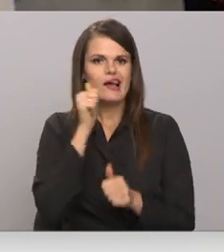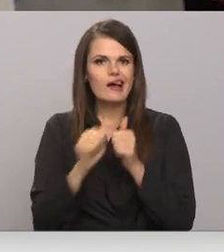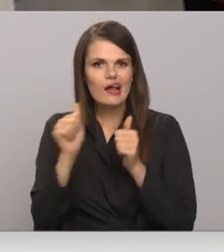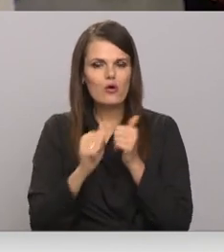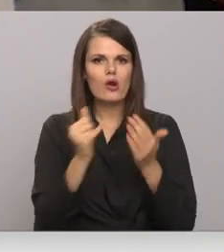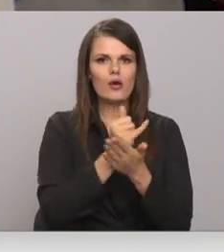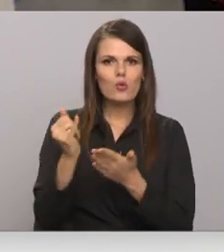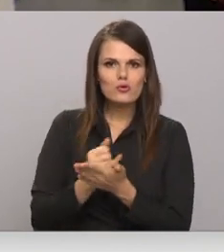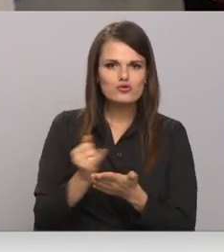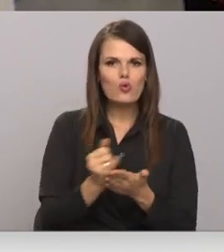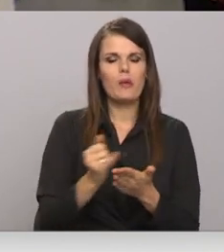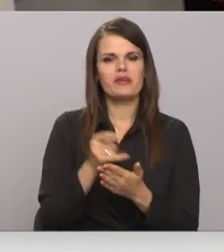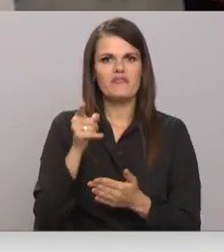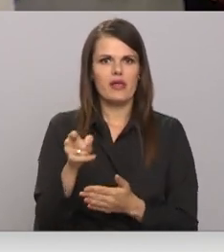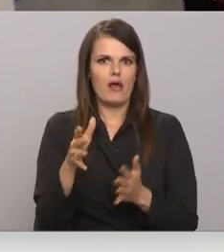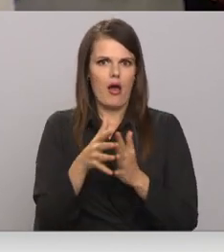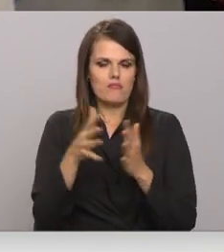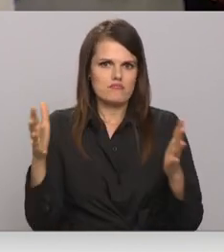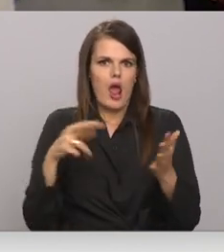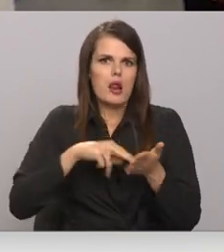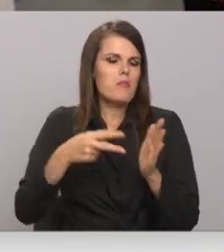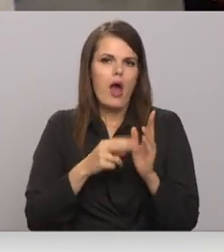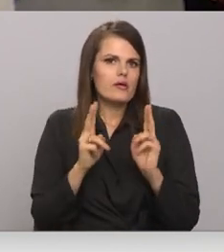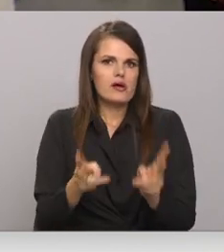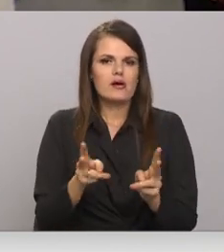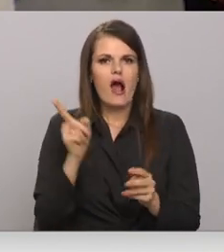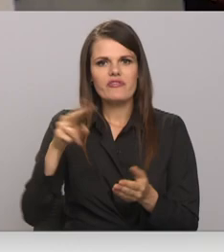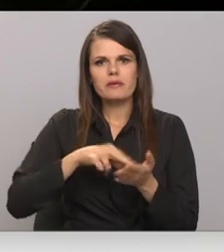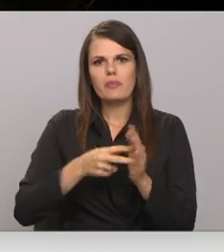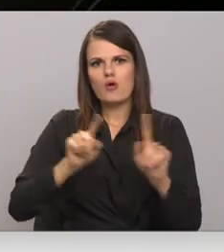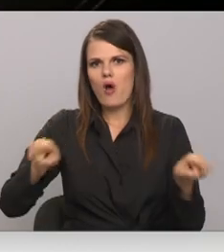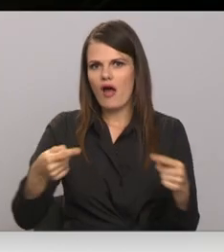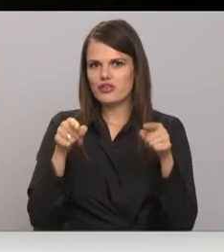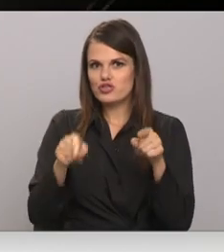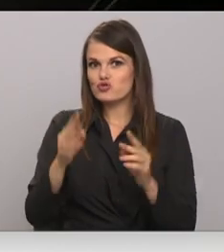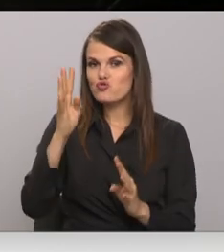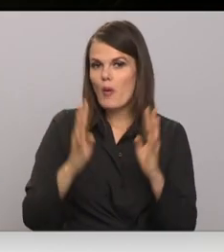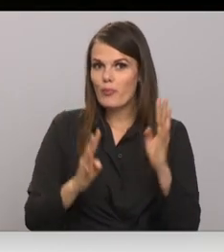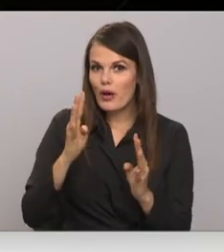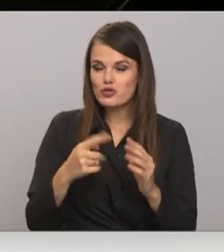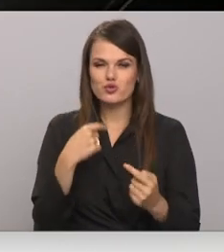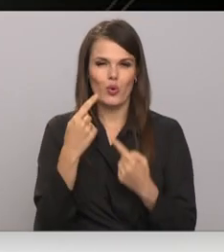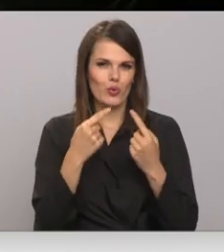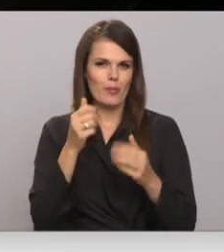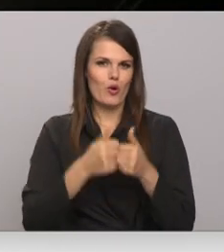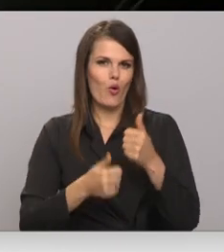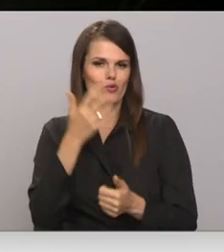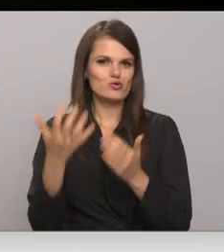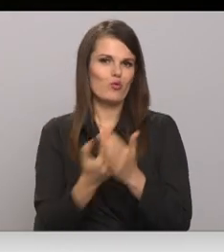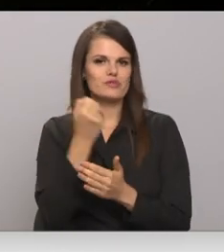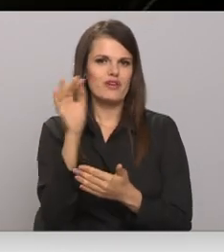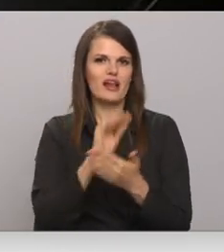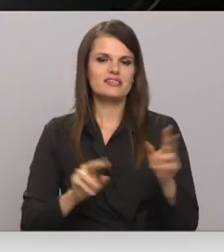uzkop visu, un viņiem tur diezgan lieli plāni, kā viņu tur attīstīt. Runājot par konkursā uzvarējušā raksta tematu,